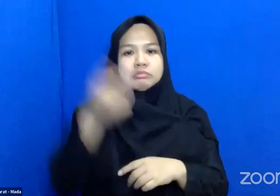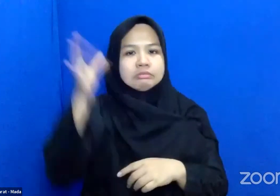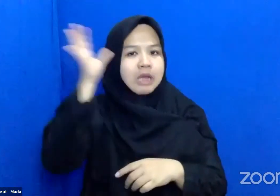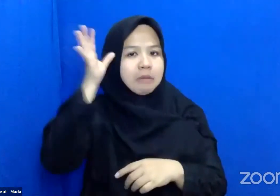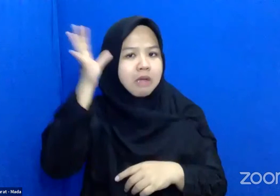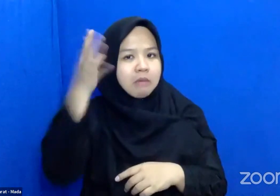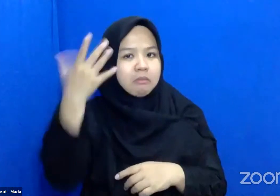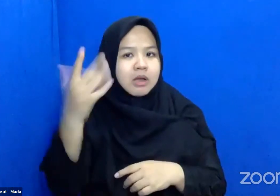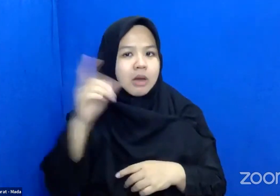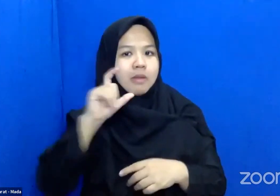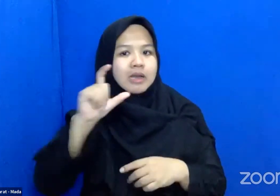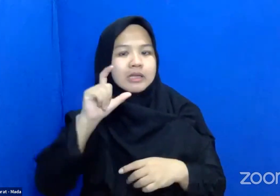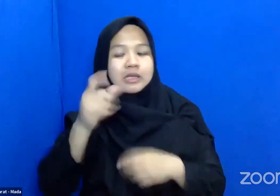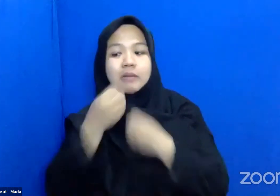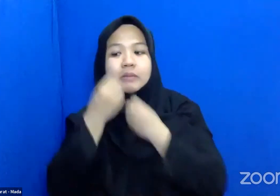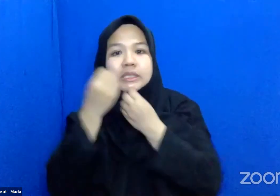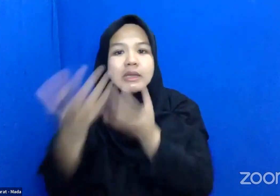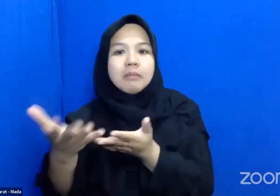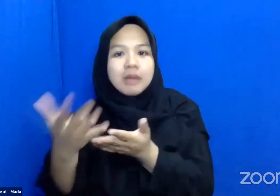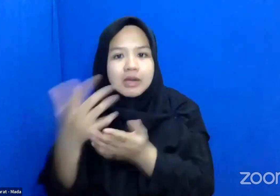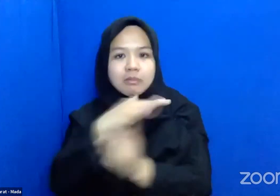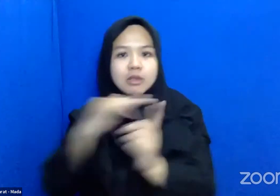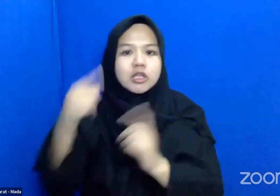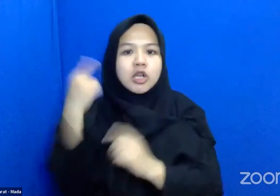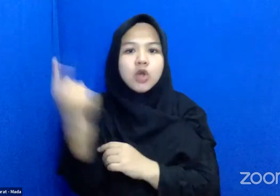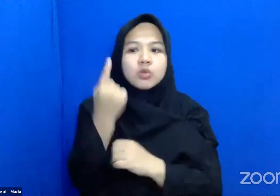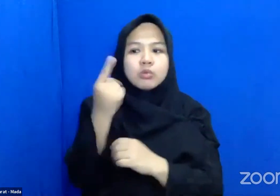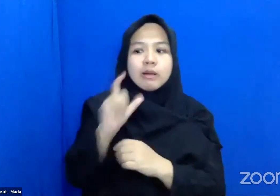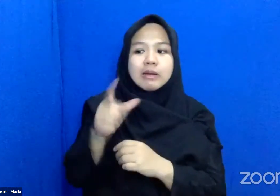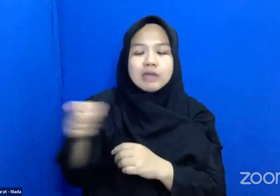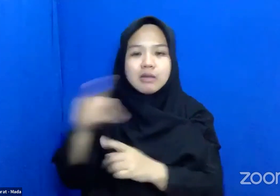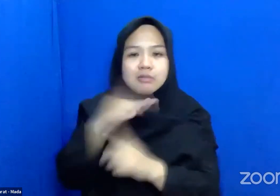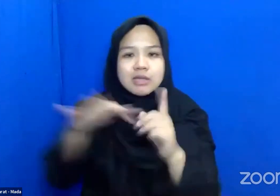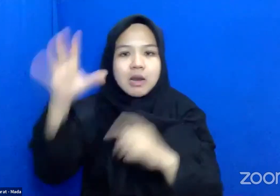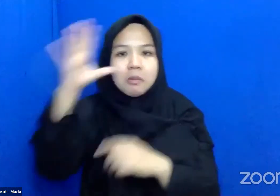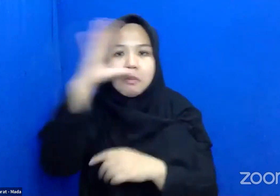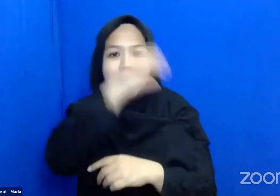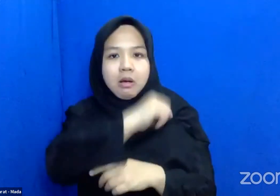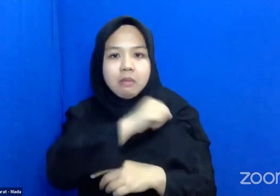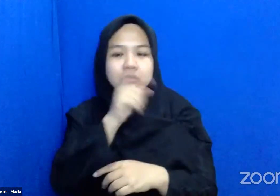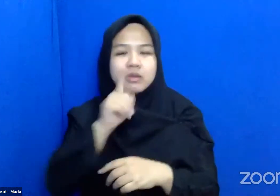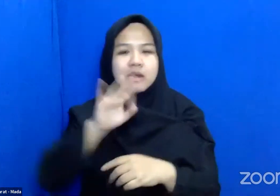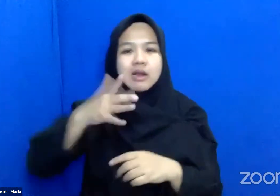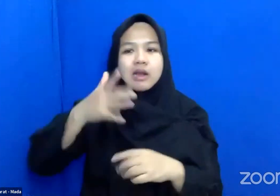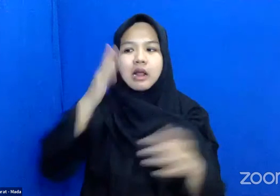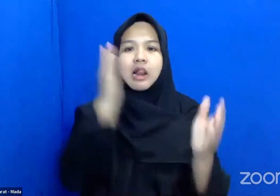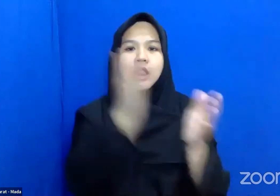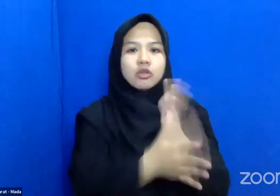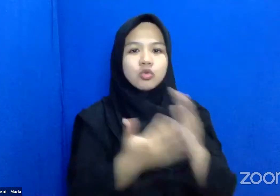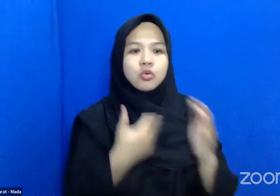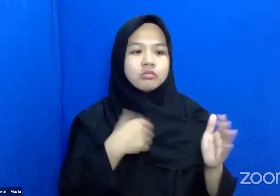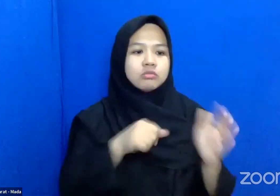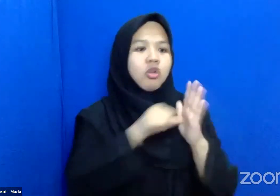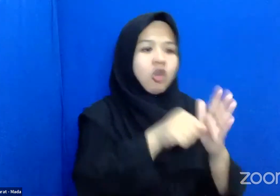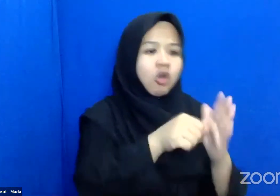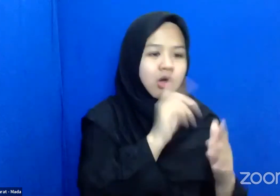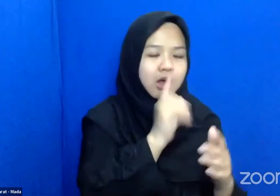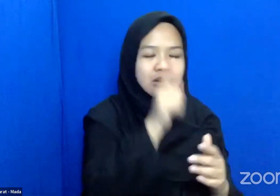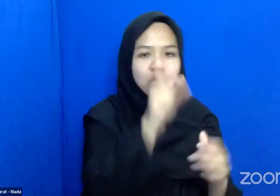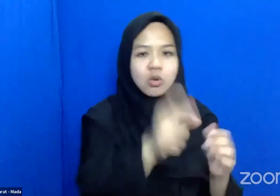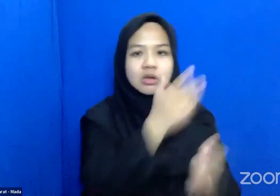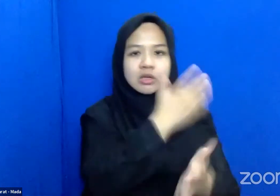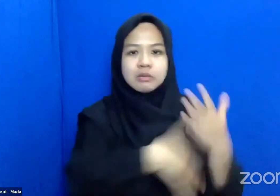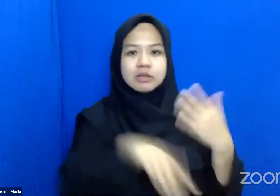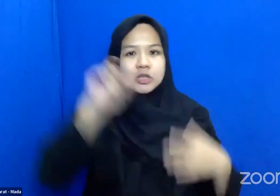Menyampaikan Masyarakat Umum Supaya Mereka Paham Karena Banyak Juga Yang Langsung Menolong Ketika Ada Disabilitas Yang